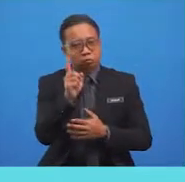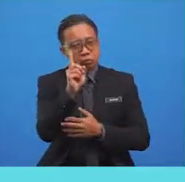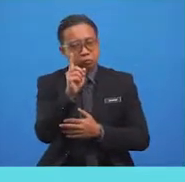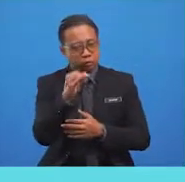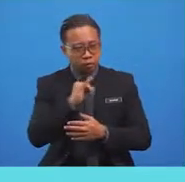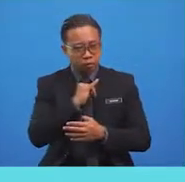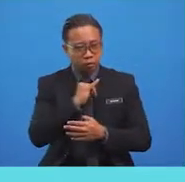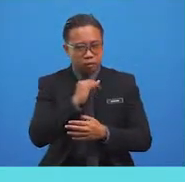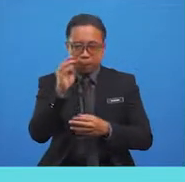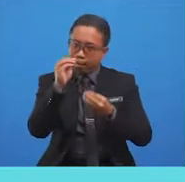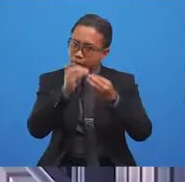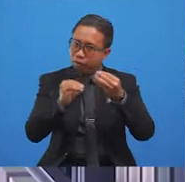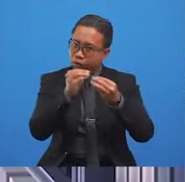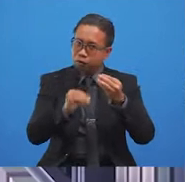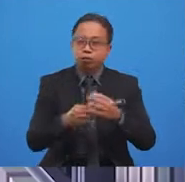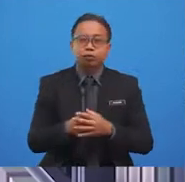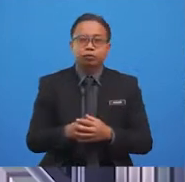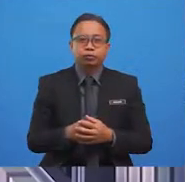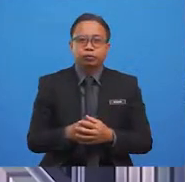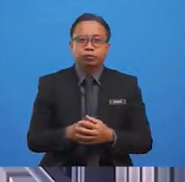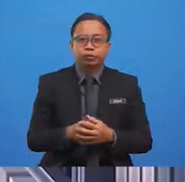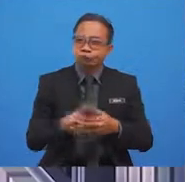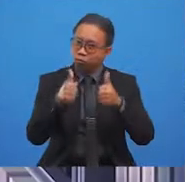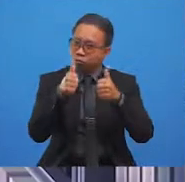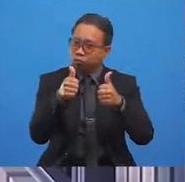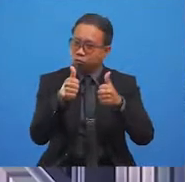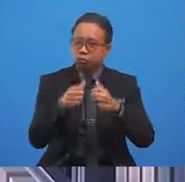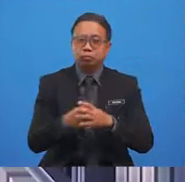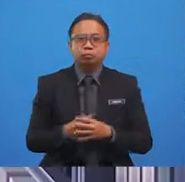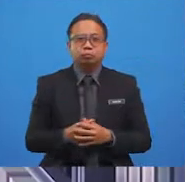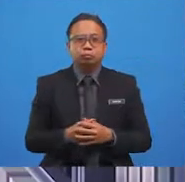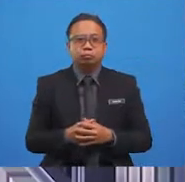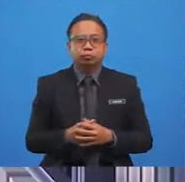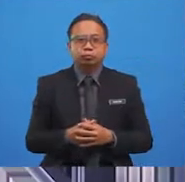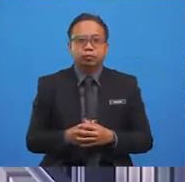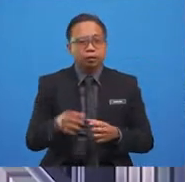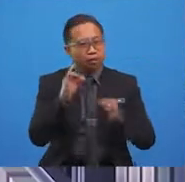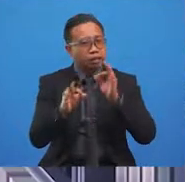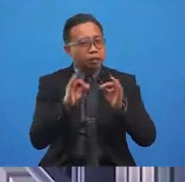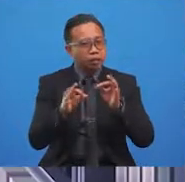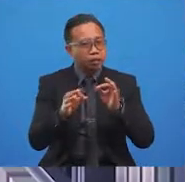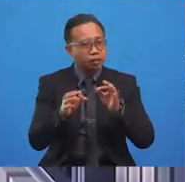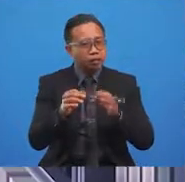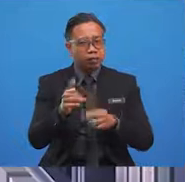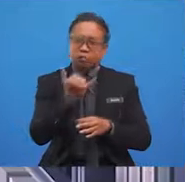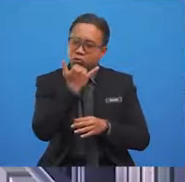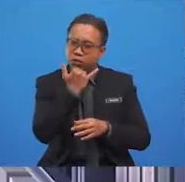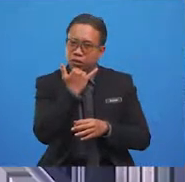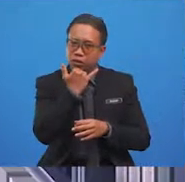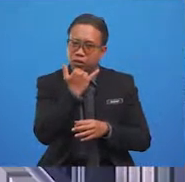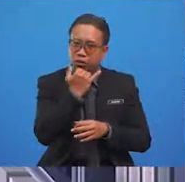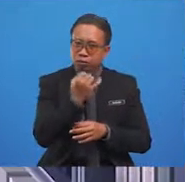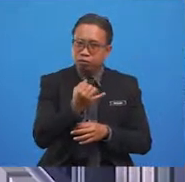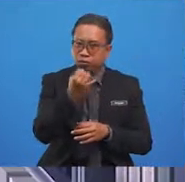I are matching them right, say good job. If you think it is wrong,